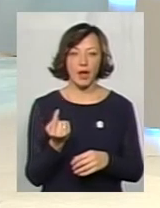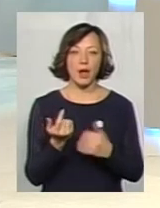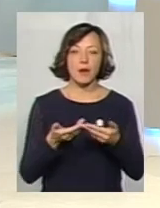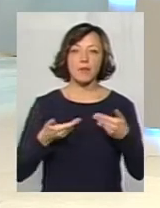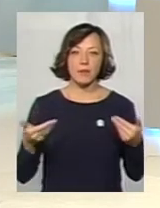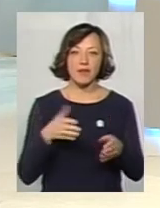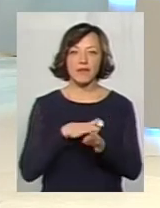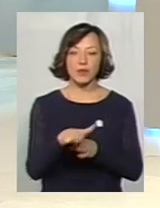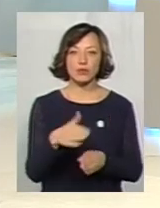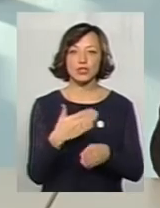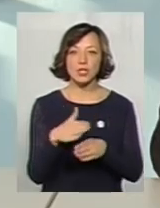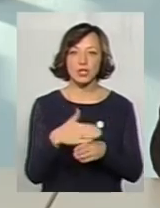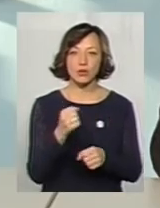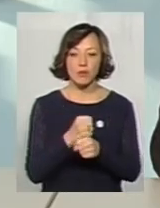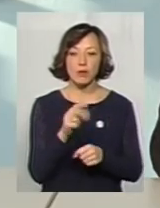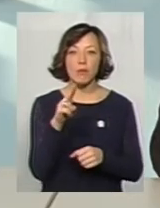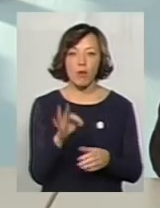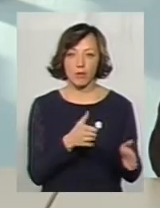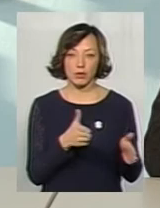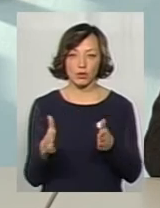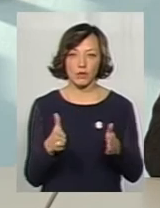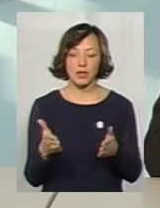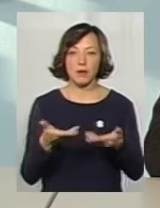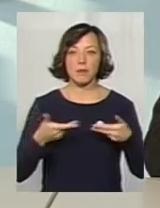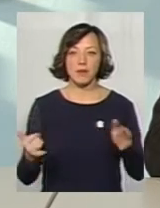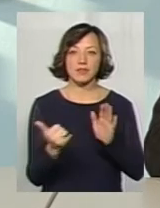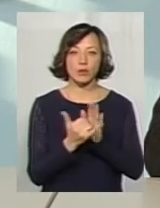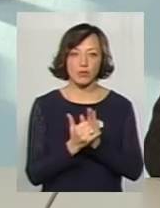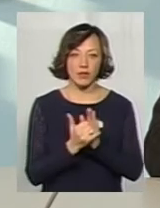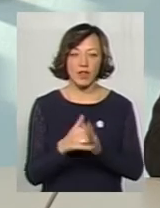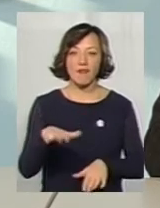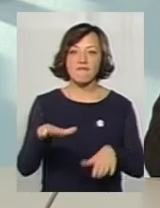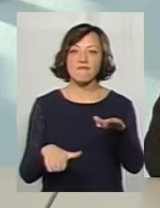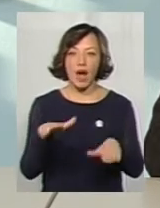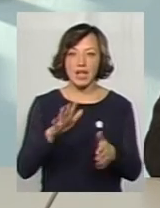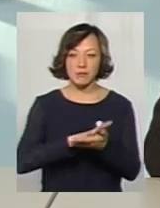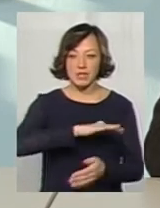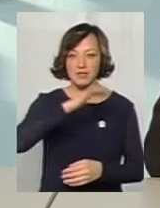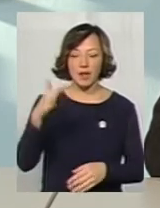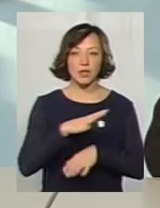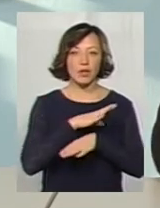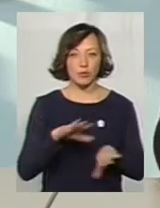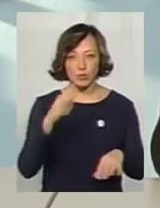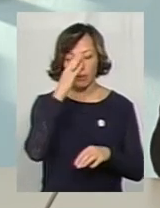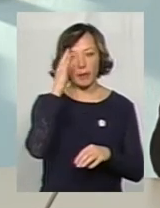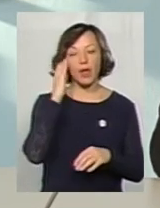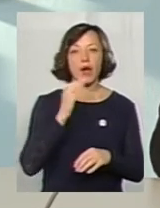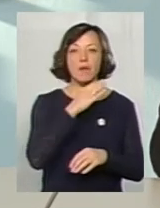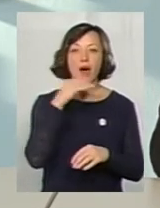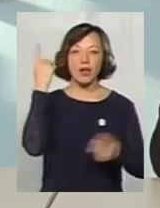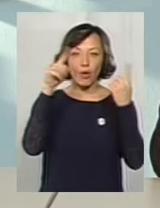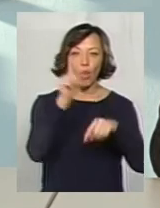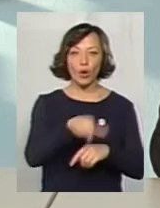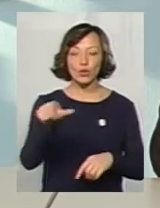виконали частину робіт по підготовці, ми встановили ваги на сміттєзвалищі, їх не було. Багато фантазерів